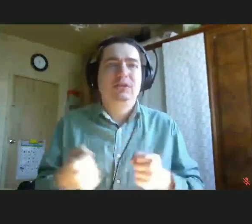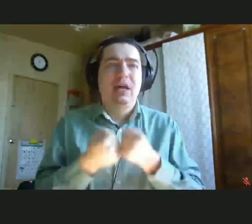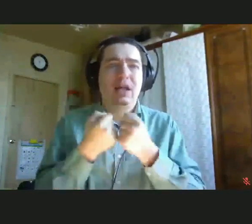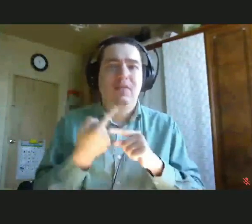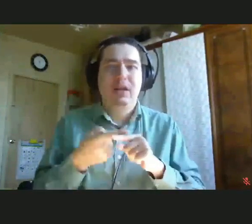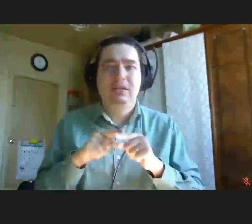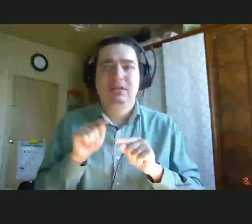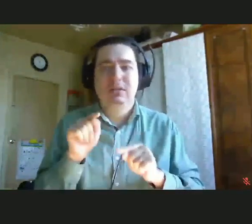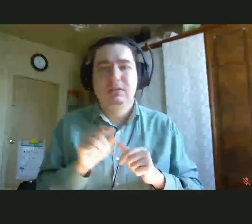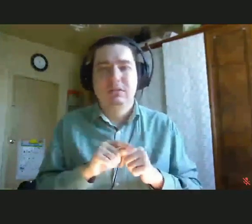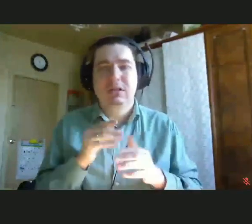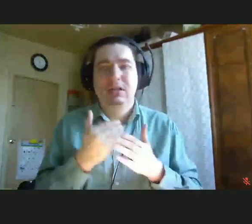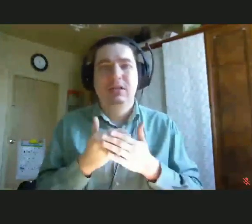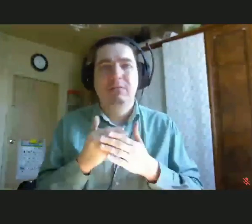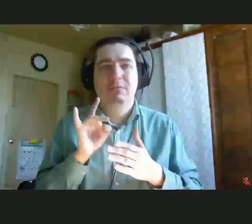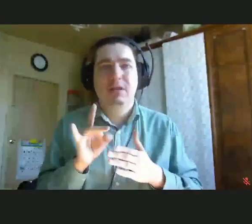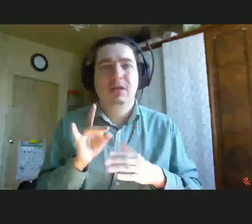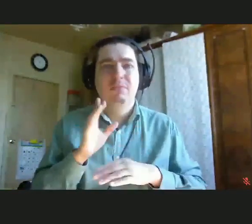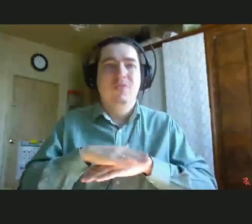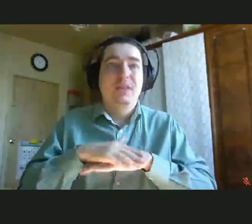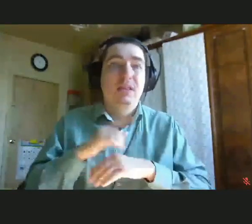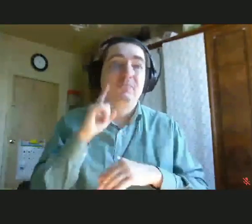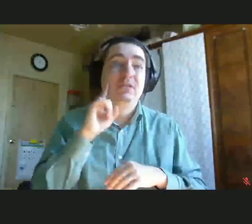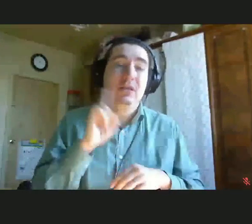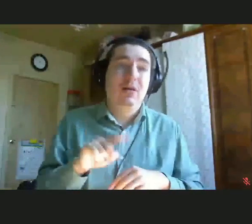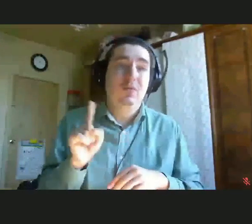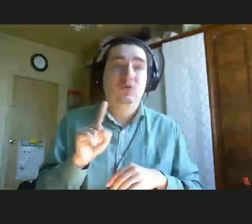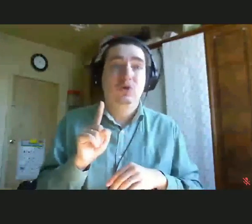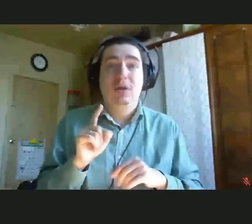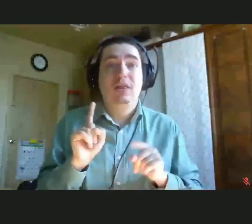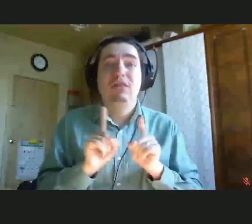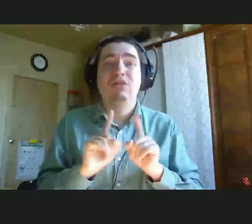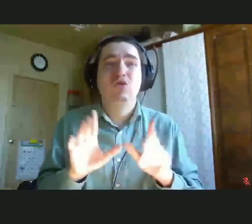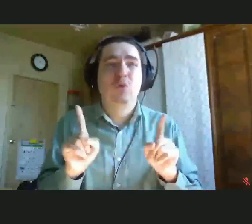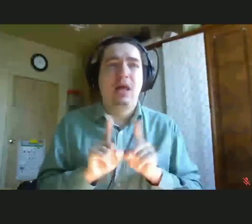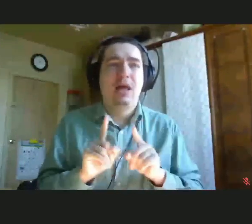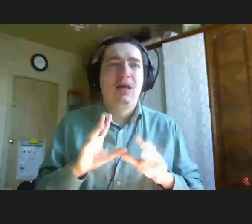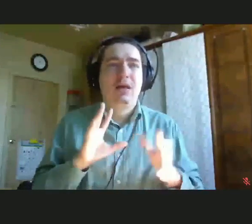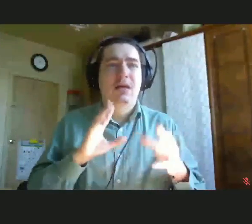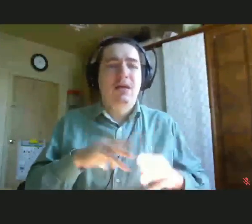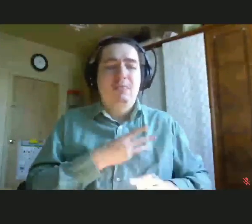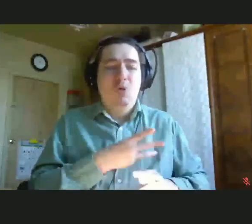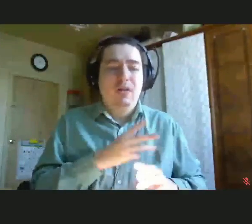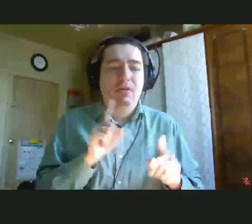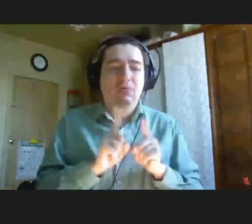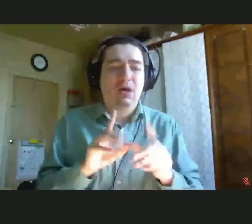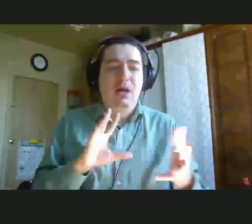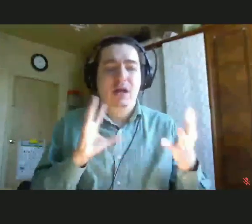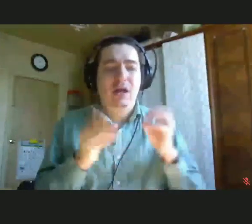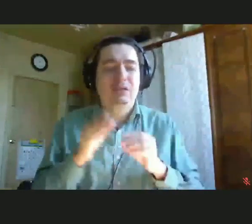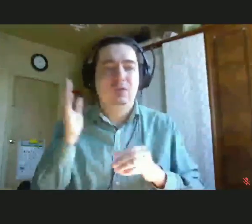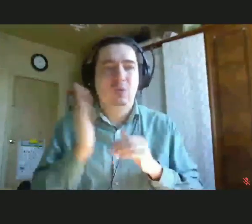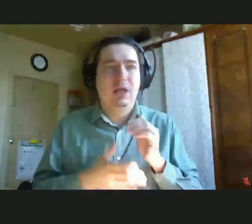например, похудением, знают, что ничто так не мотивирует, как результат. Здесь все то же самое. Если